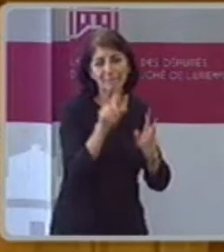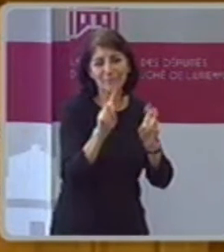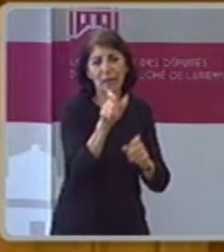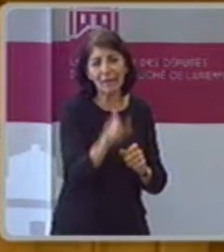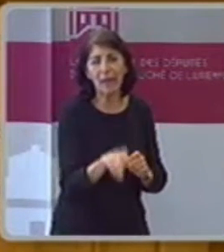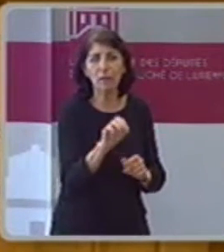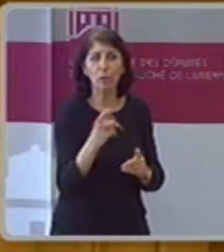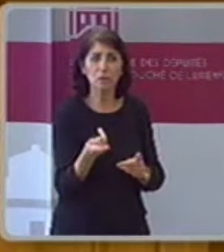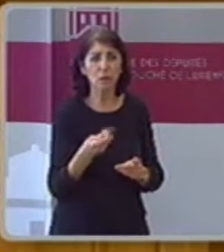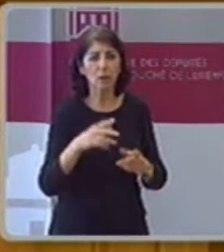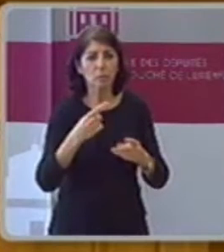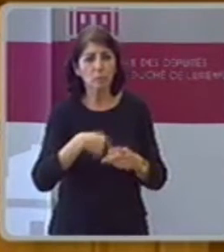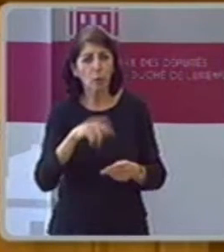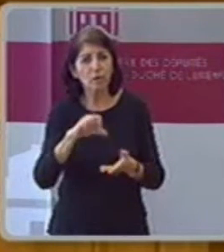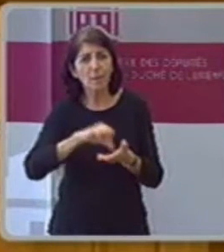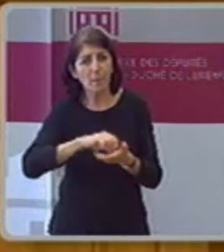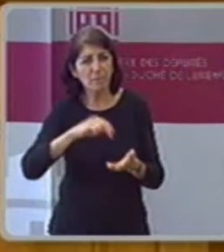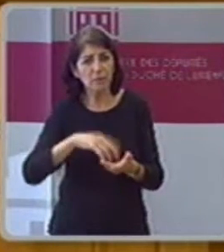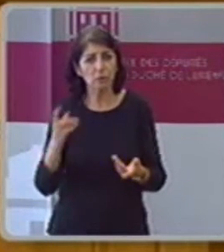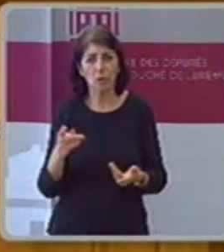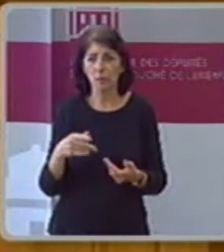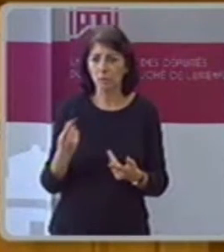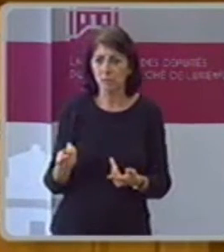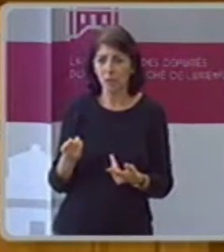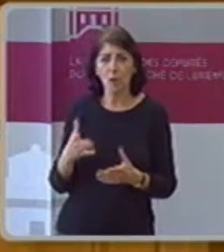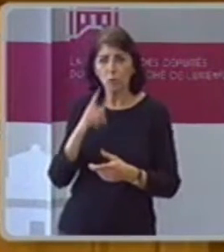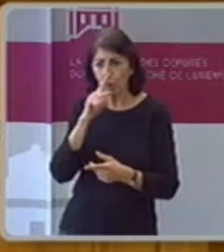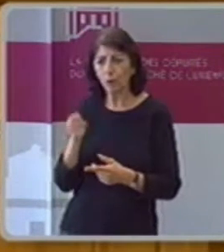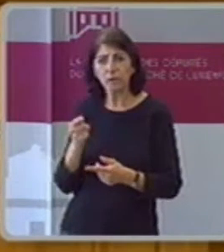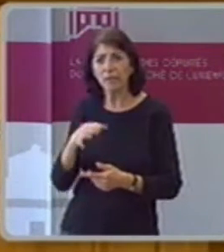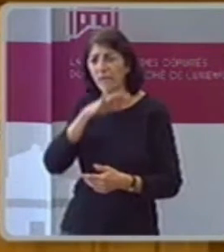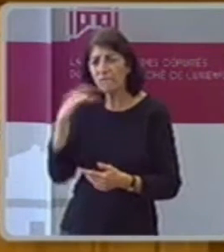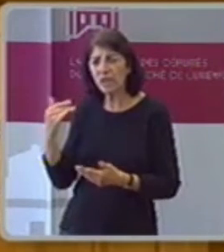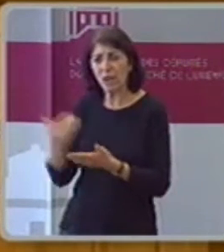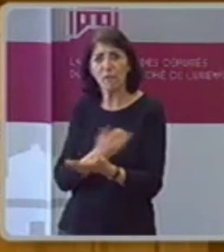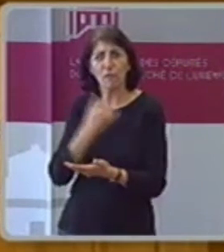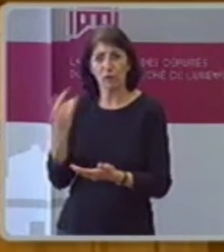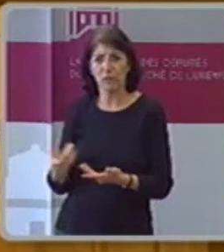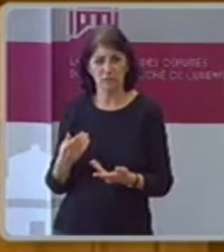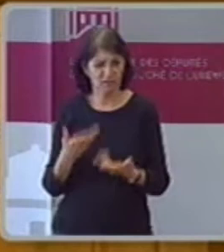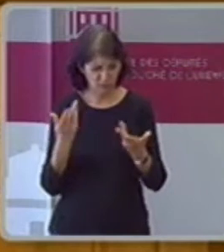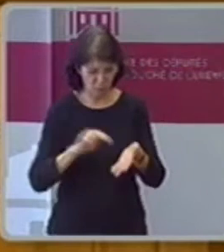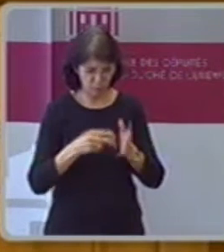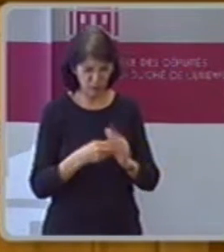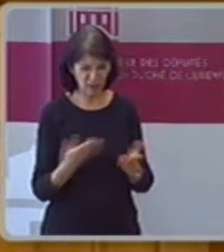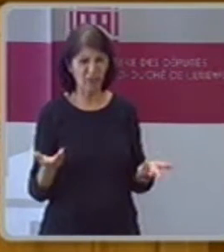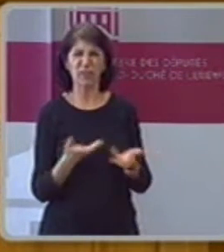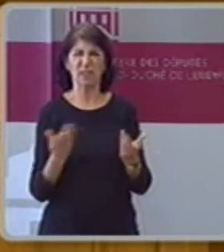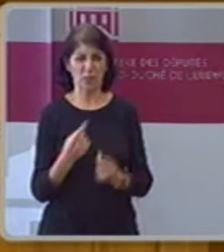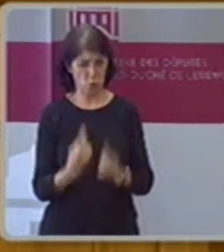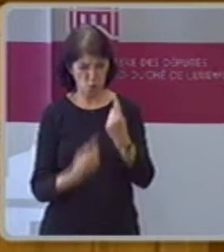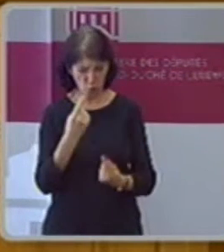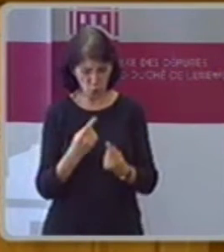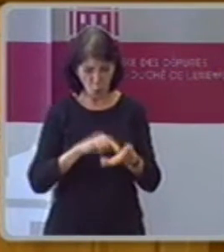Kandidat nicht dokumentieren. die Subvention ist, dass das beste Kandidat nicht